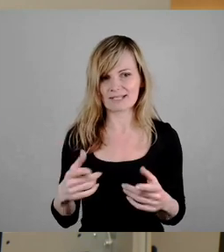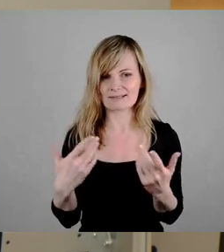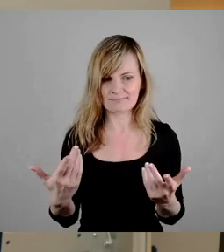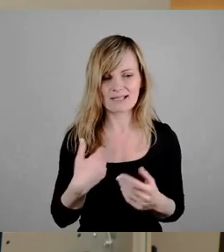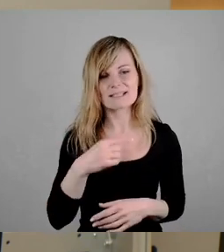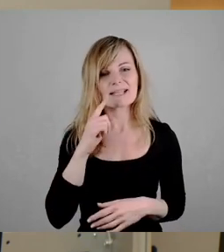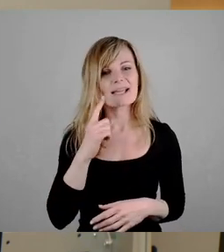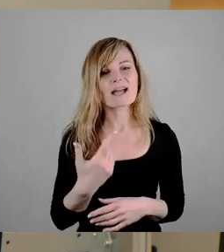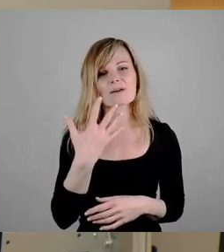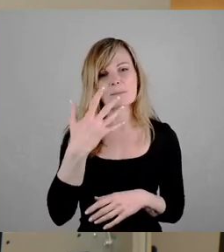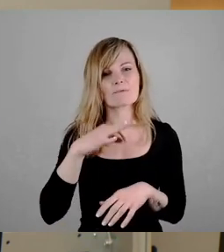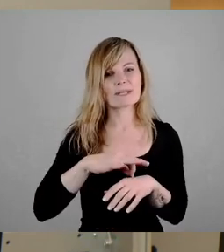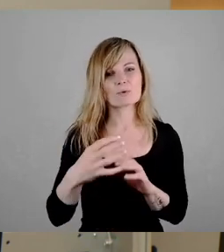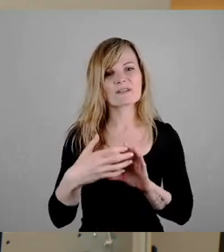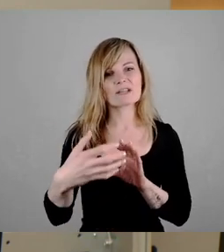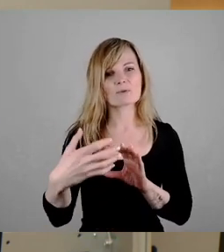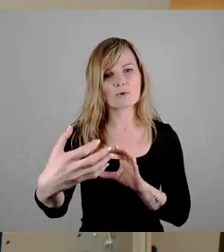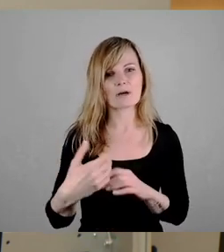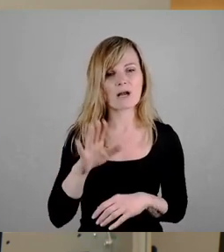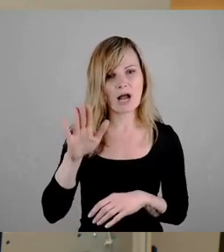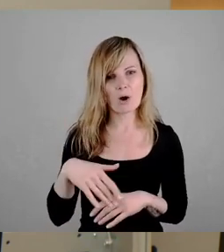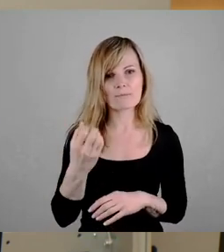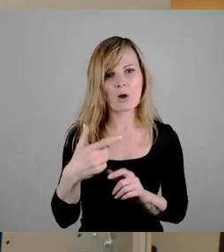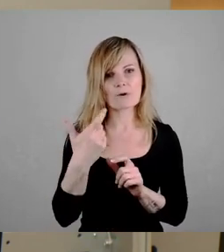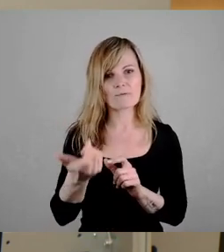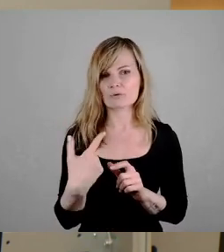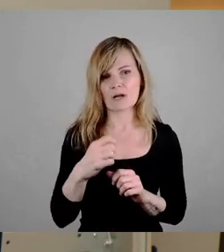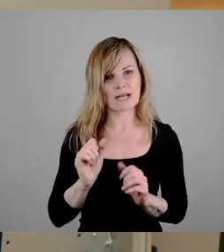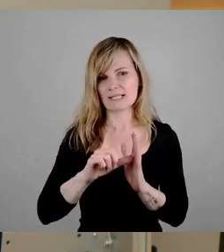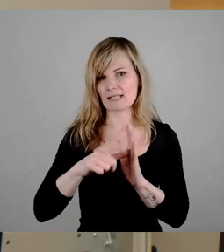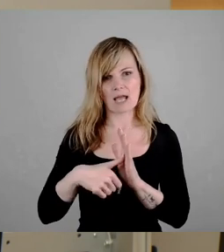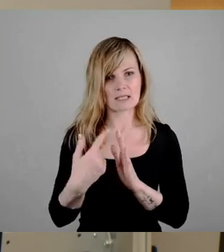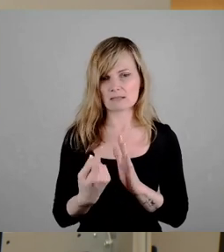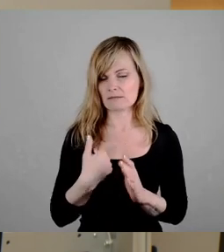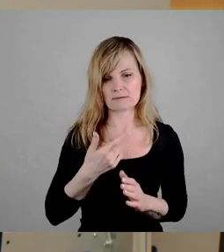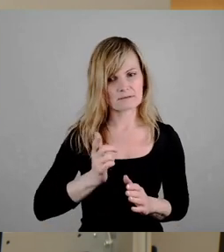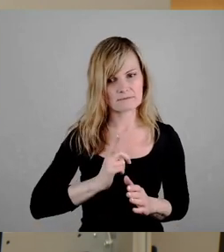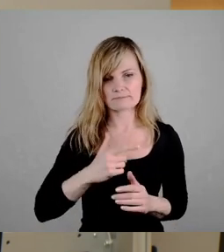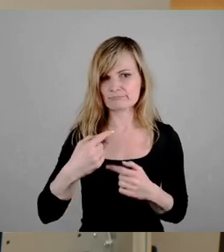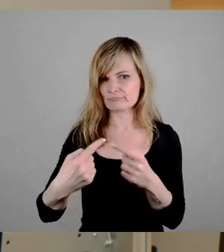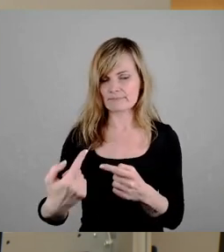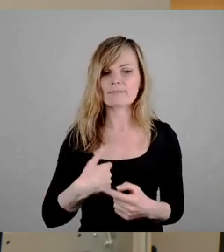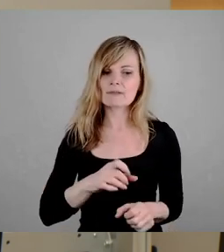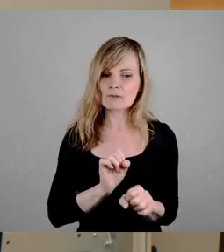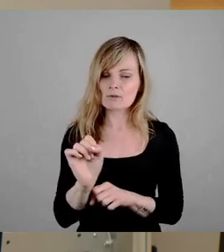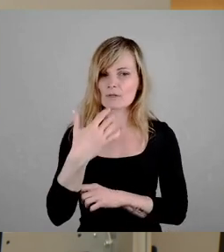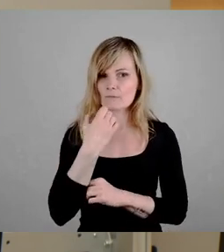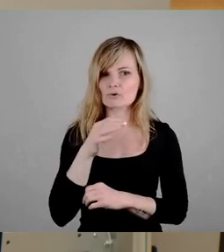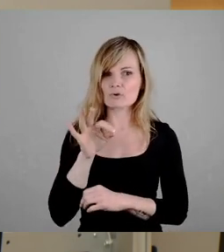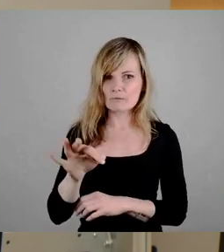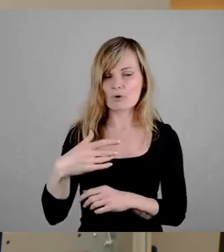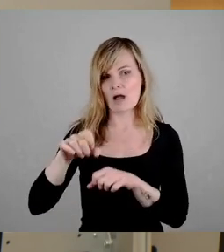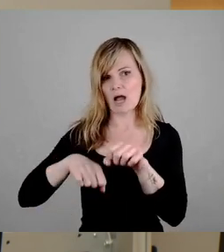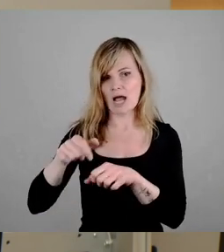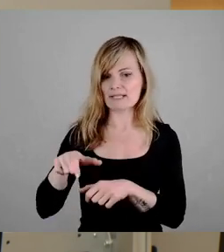Minuten Verzögerung auf dem Blauen Wunder können wir uns nicht leisten, aber wir wollen dem eine Chance geben für die Radwege, sehen